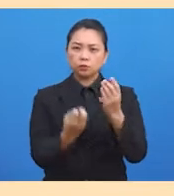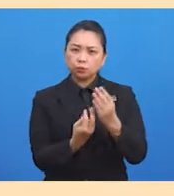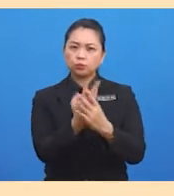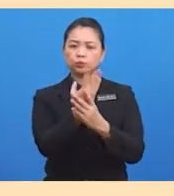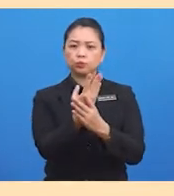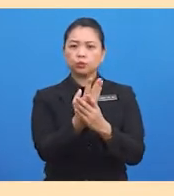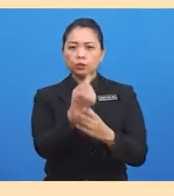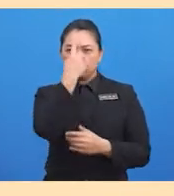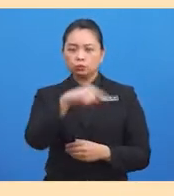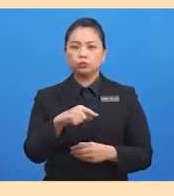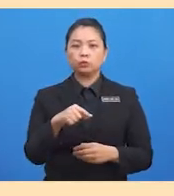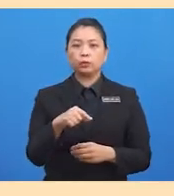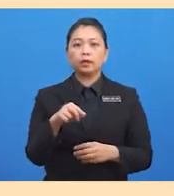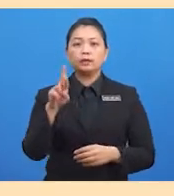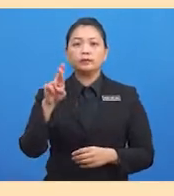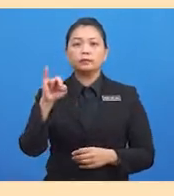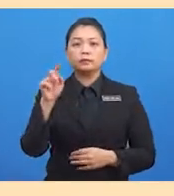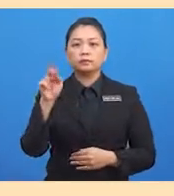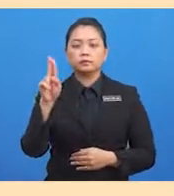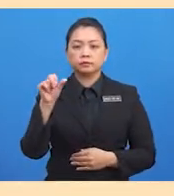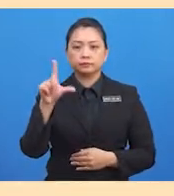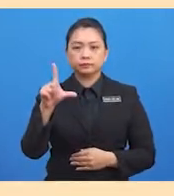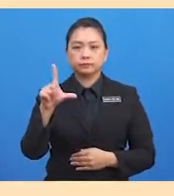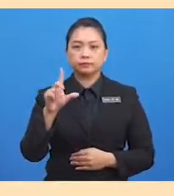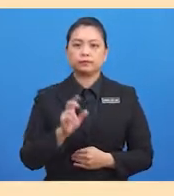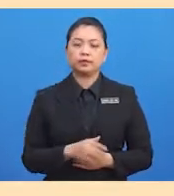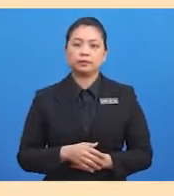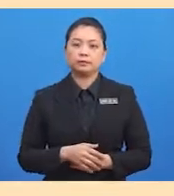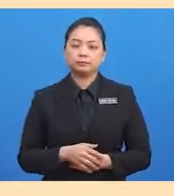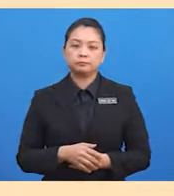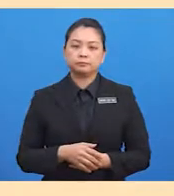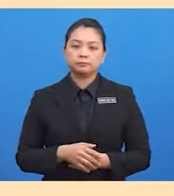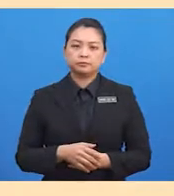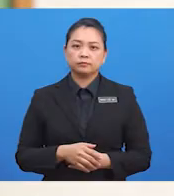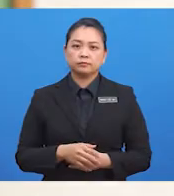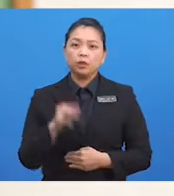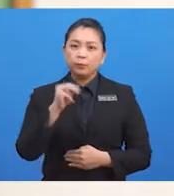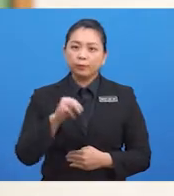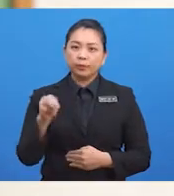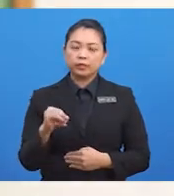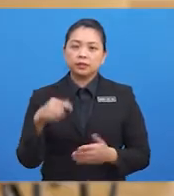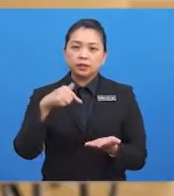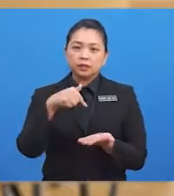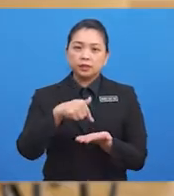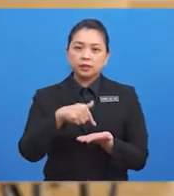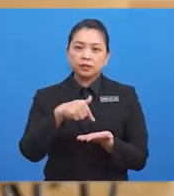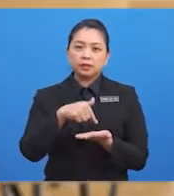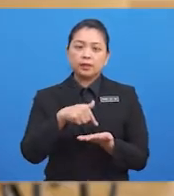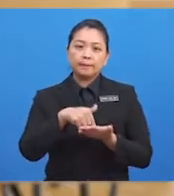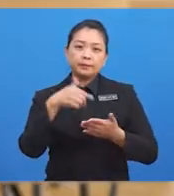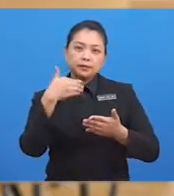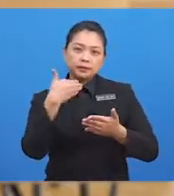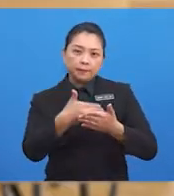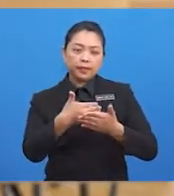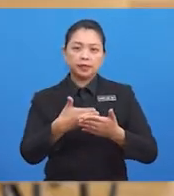upacara ritual demi kesempurnaan kepercayaan mereka. murid-murid, kini sampailah